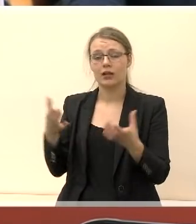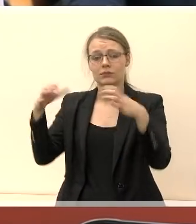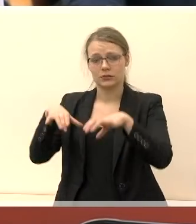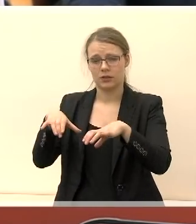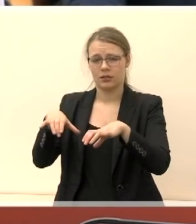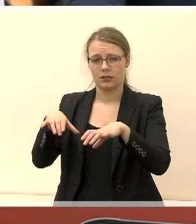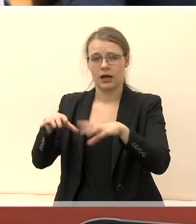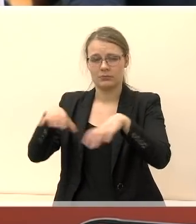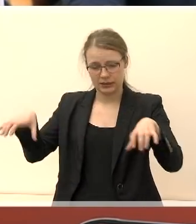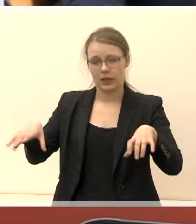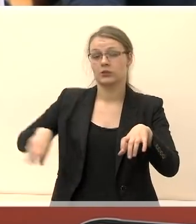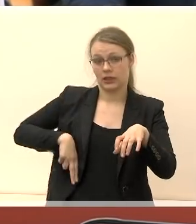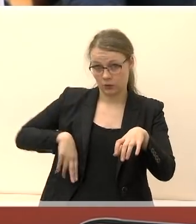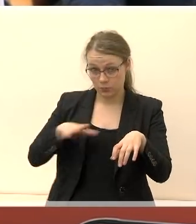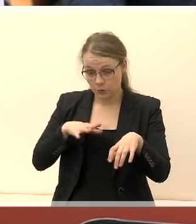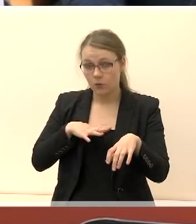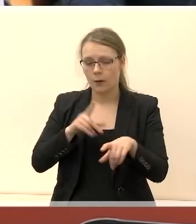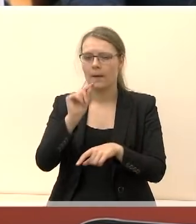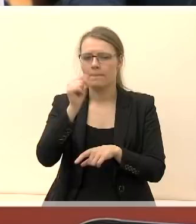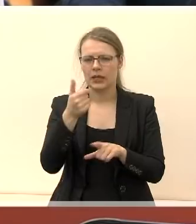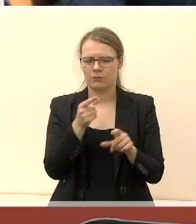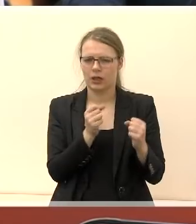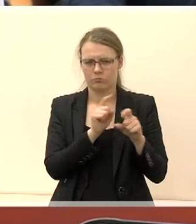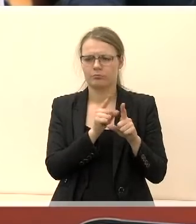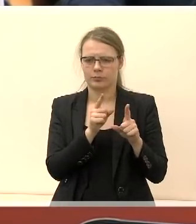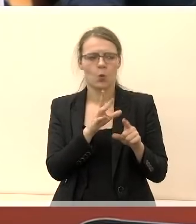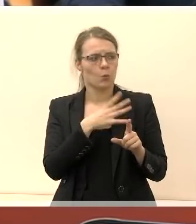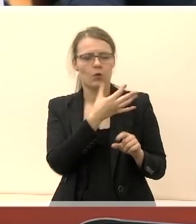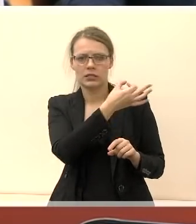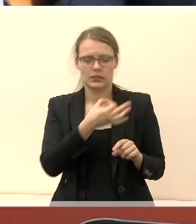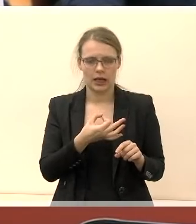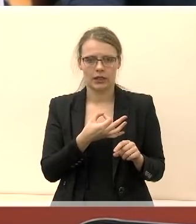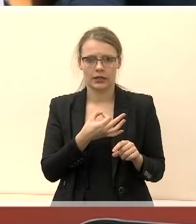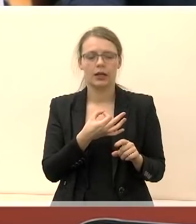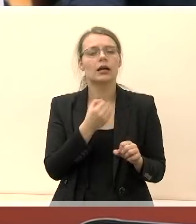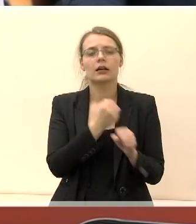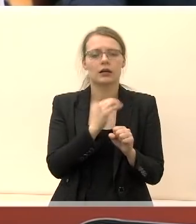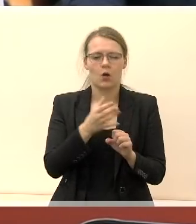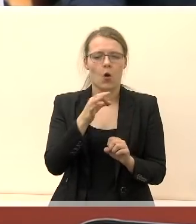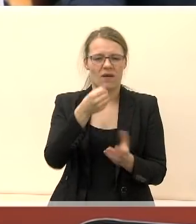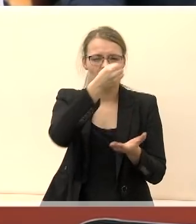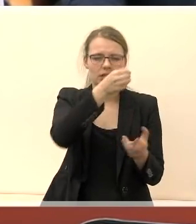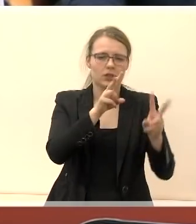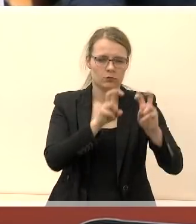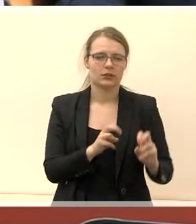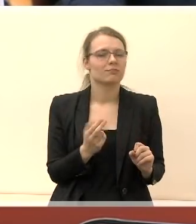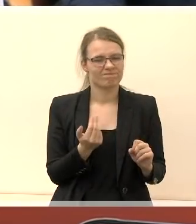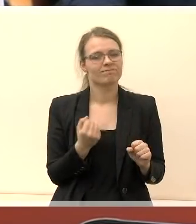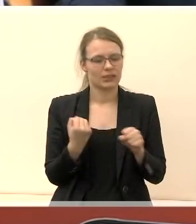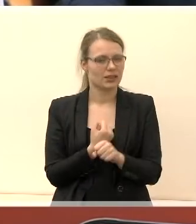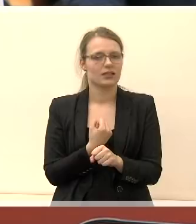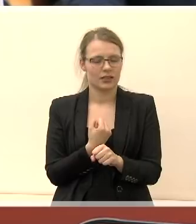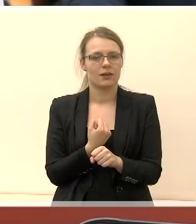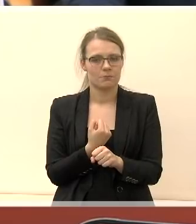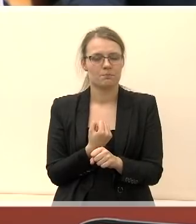matau tais problemas. Pirma palaikau kolegaus pasisakymą, kad ką reikia padaryti, tai atlikti finansinį auditą, nes